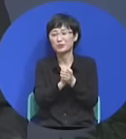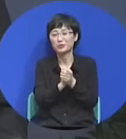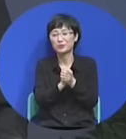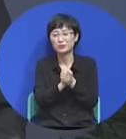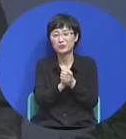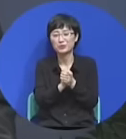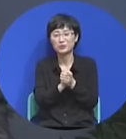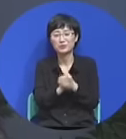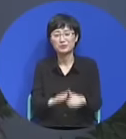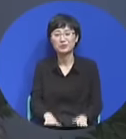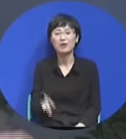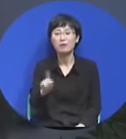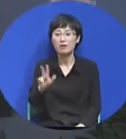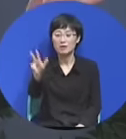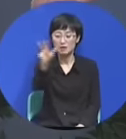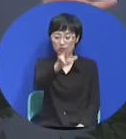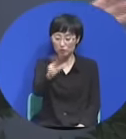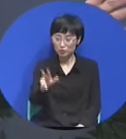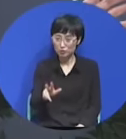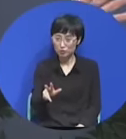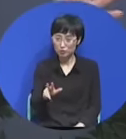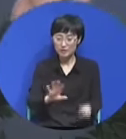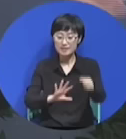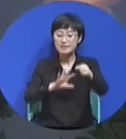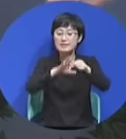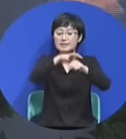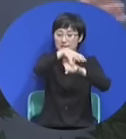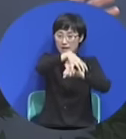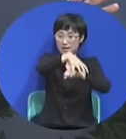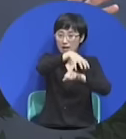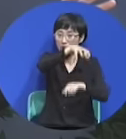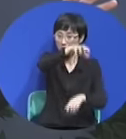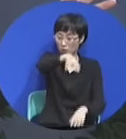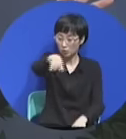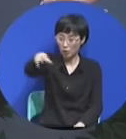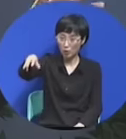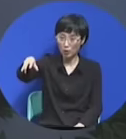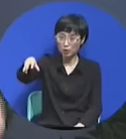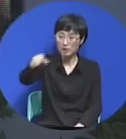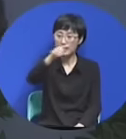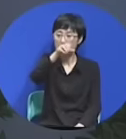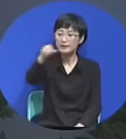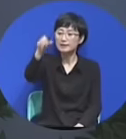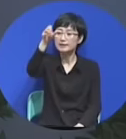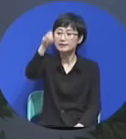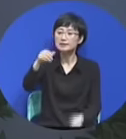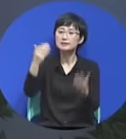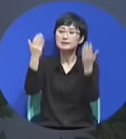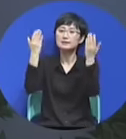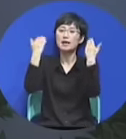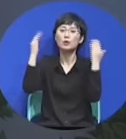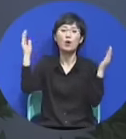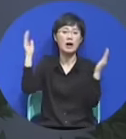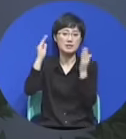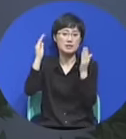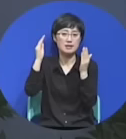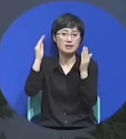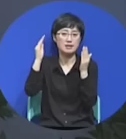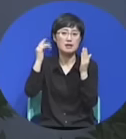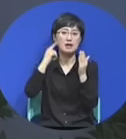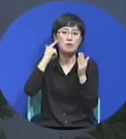전국 전국 세계의 신학교 모든 종들을 하나님이 변화시켜 주옵소서 정말